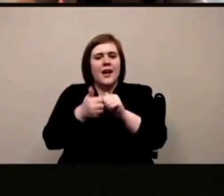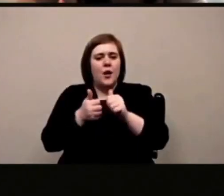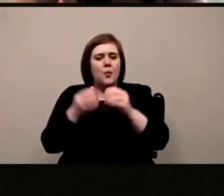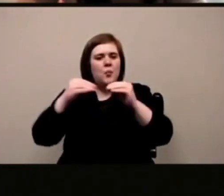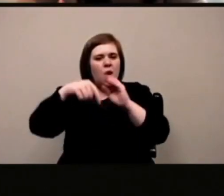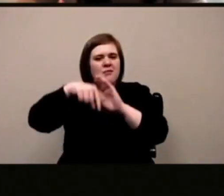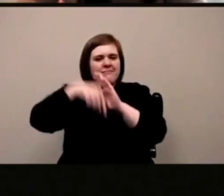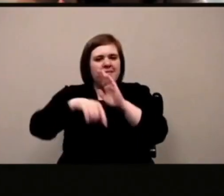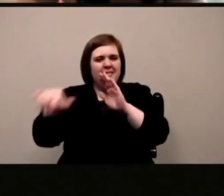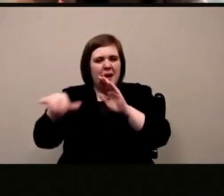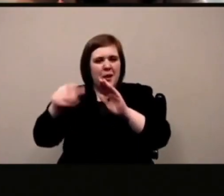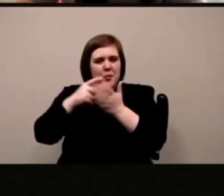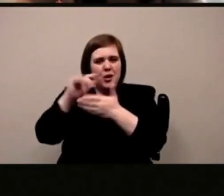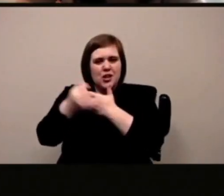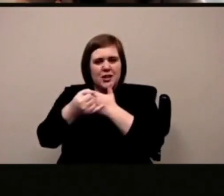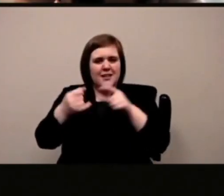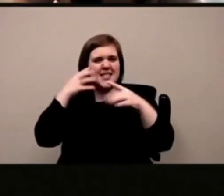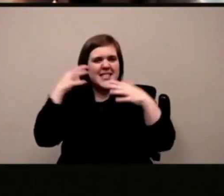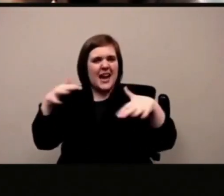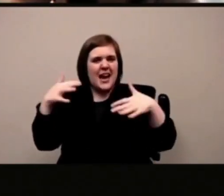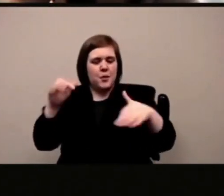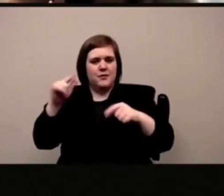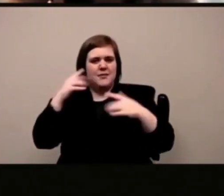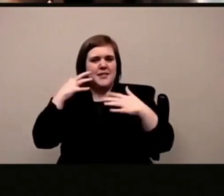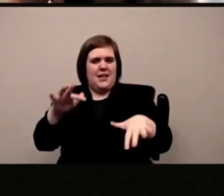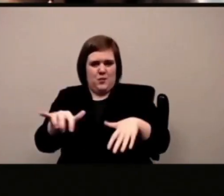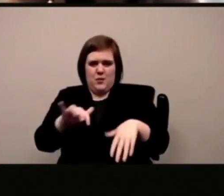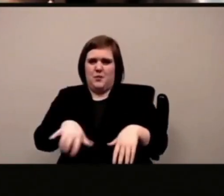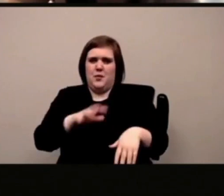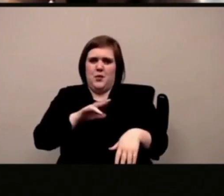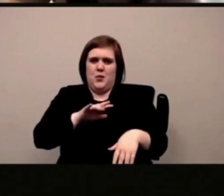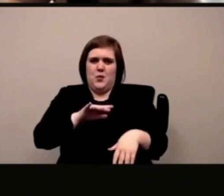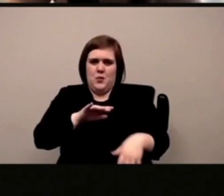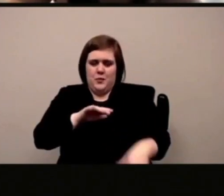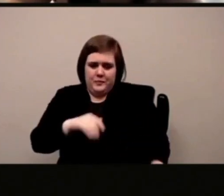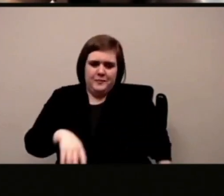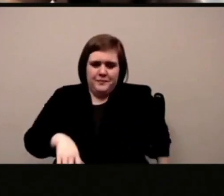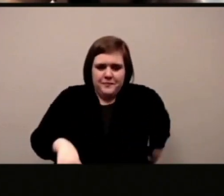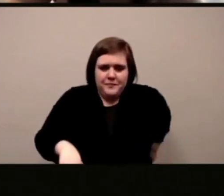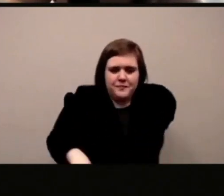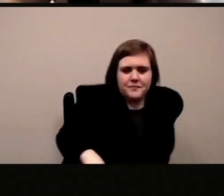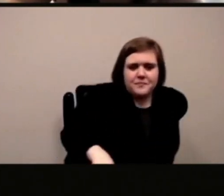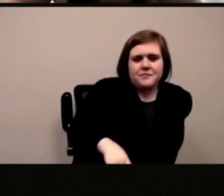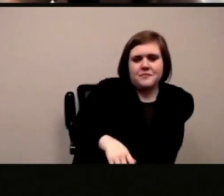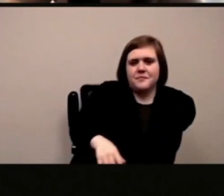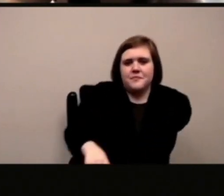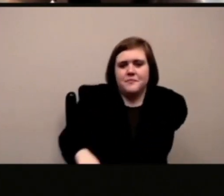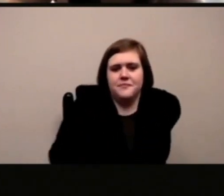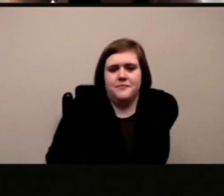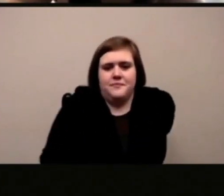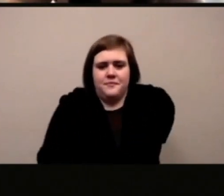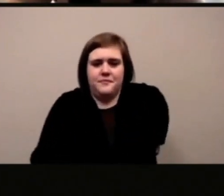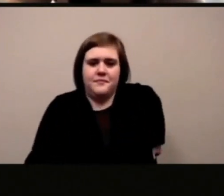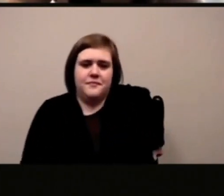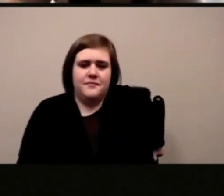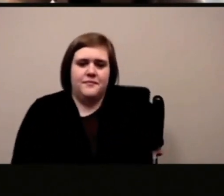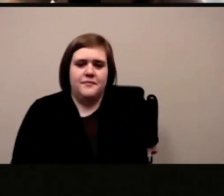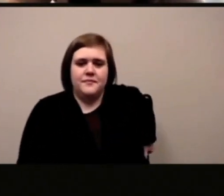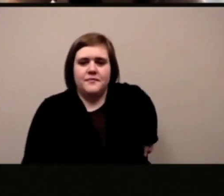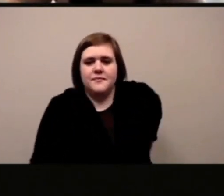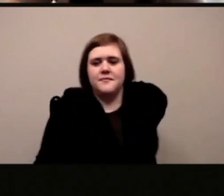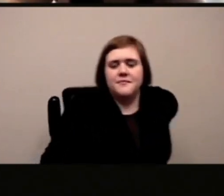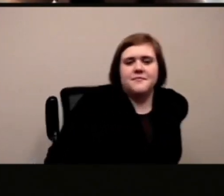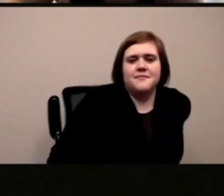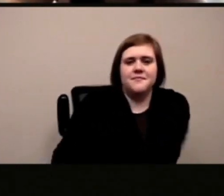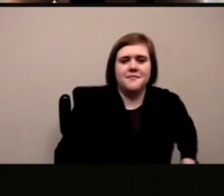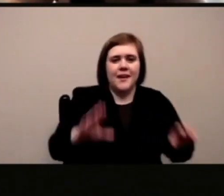suggerenze abbiamo come Robby può avanzare il suono il suono per